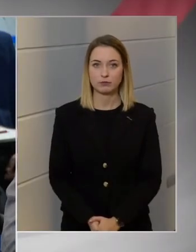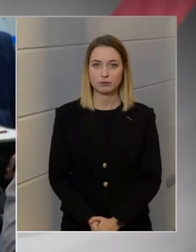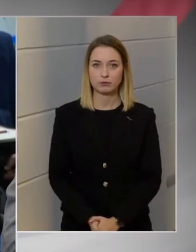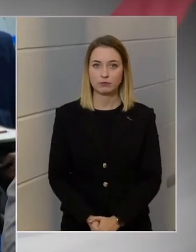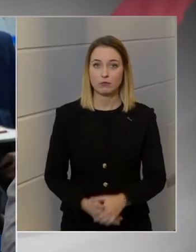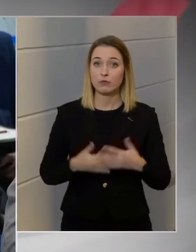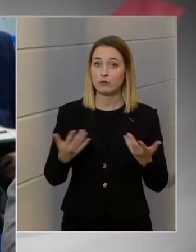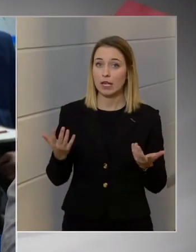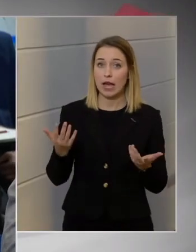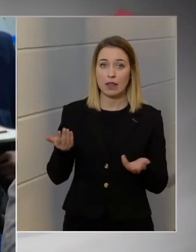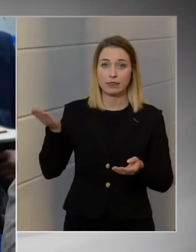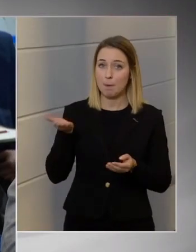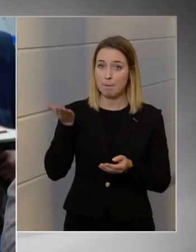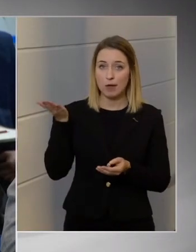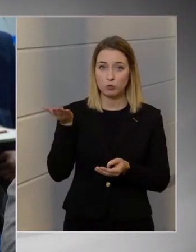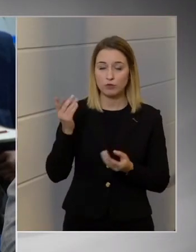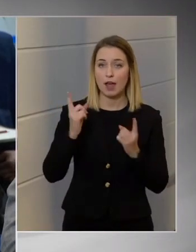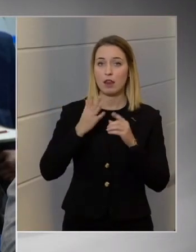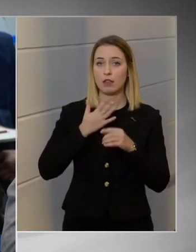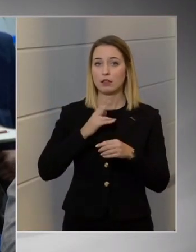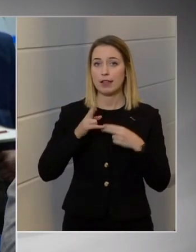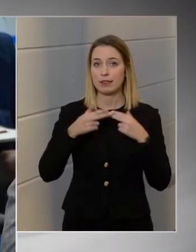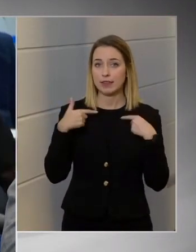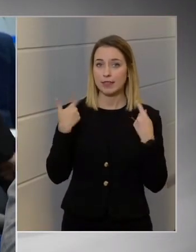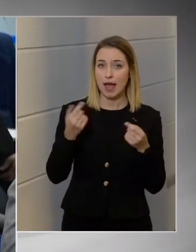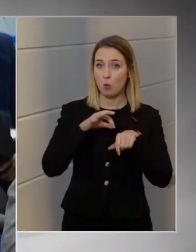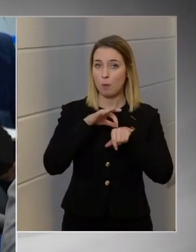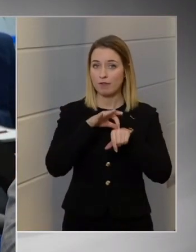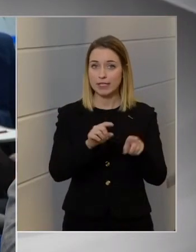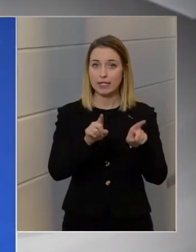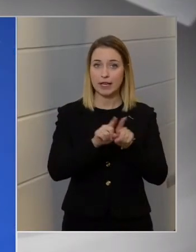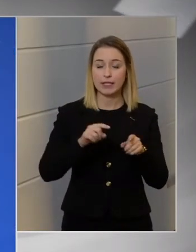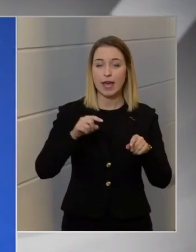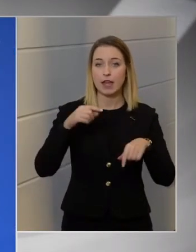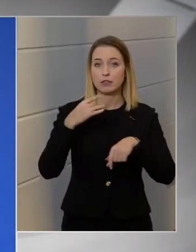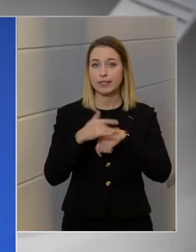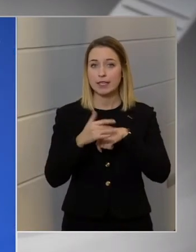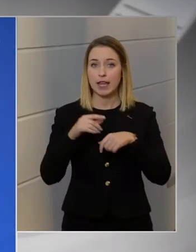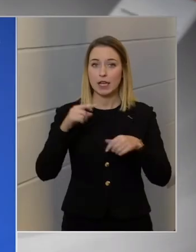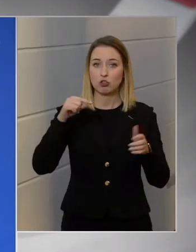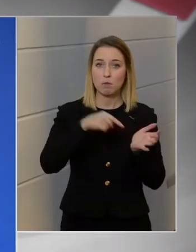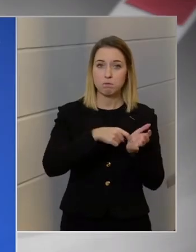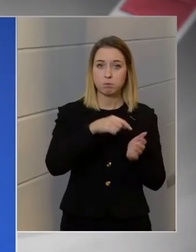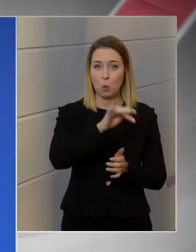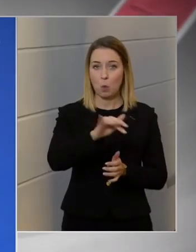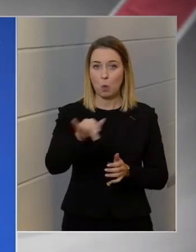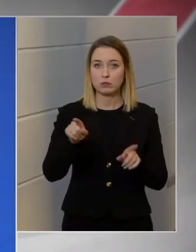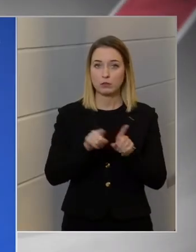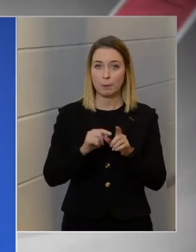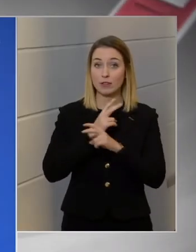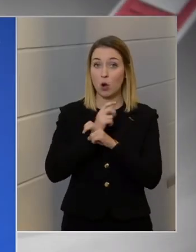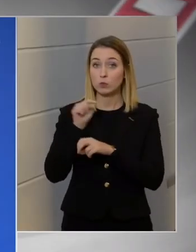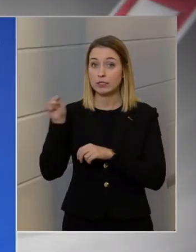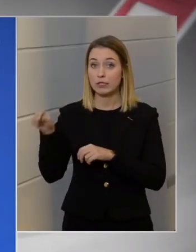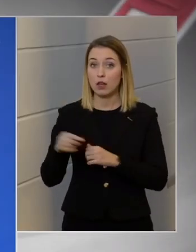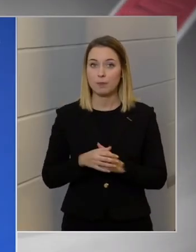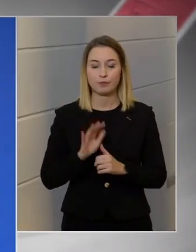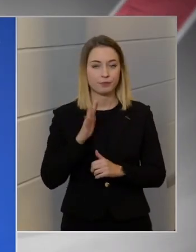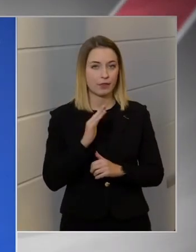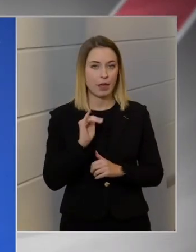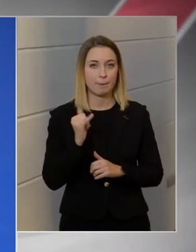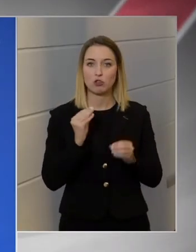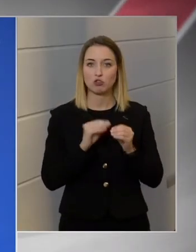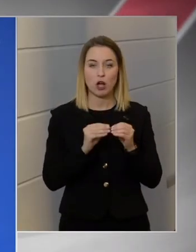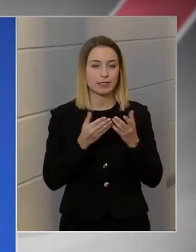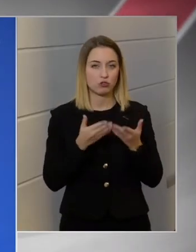Tehát akkor nem merült fel, hogy nálunk esetleg bevezetnek ilyen tesztelési pontokat, mint például Ausztriában? Nem, és